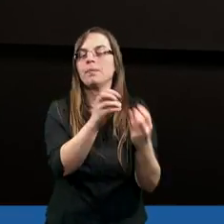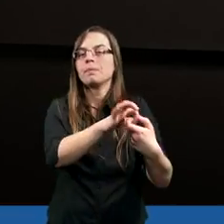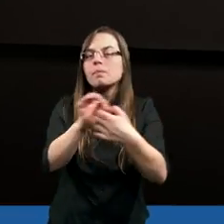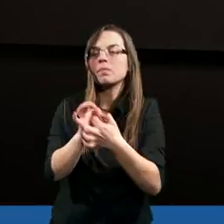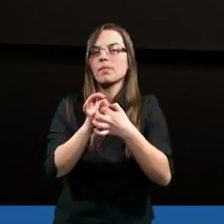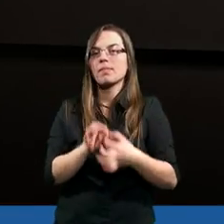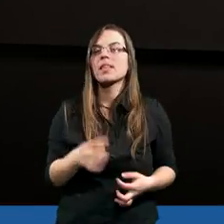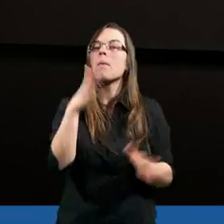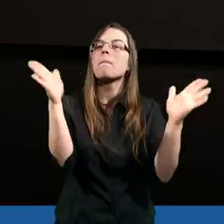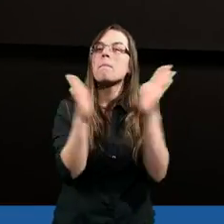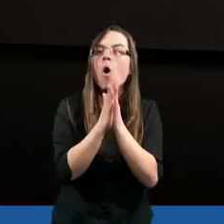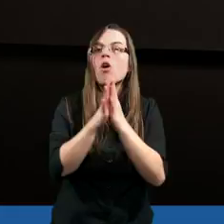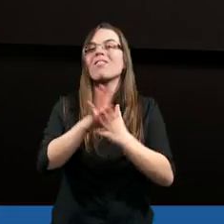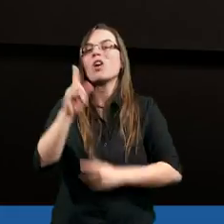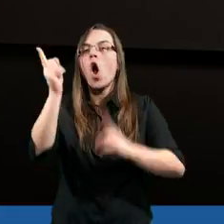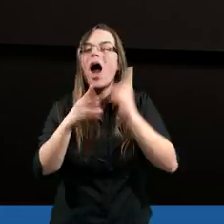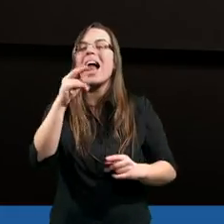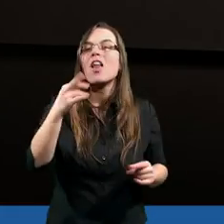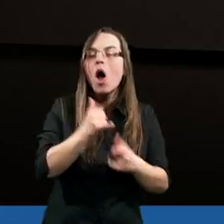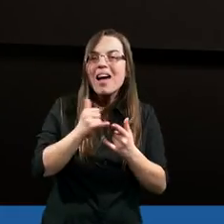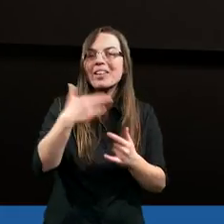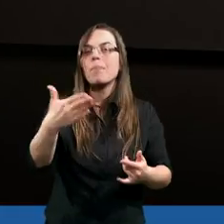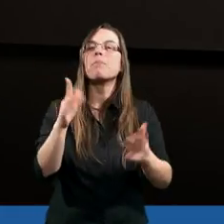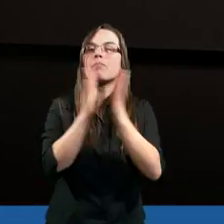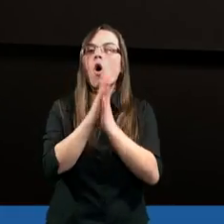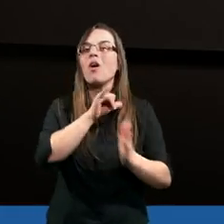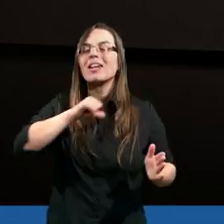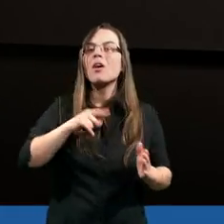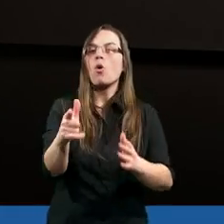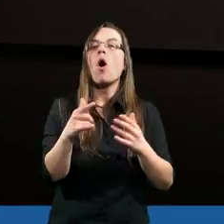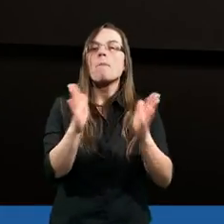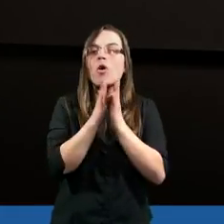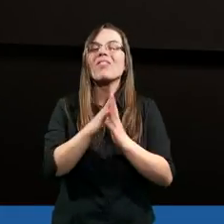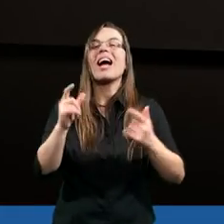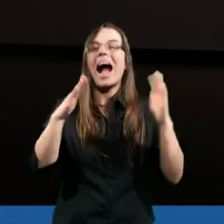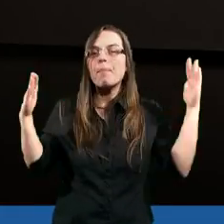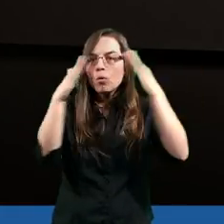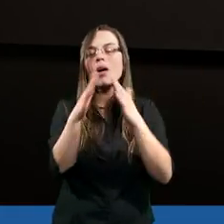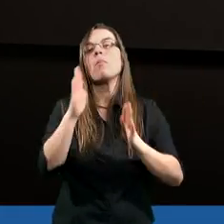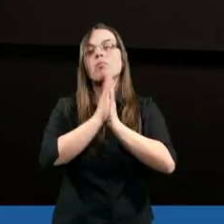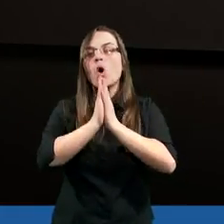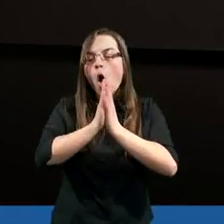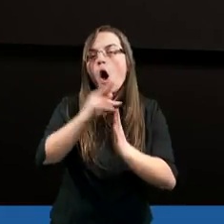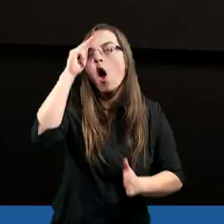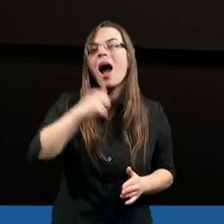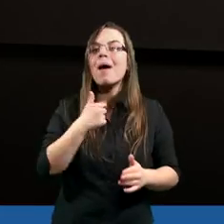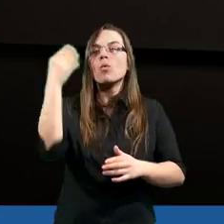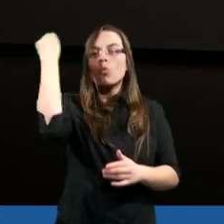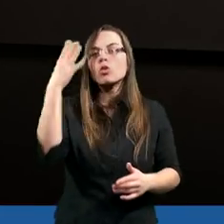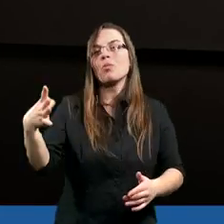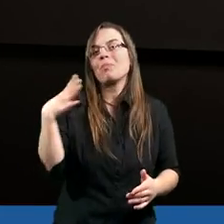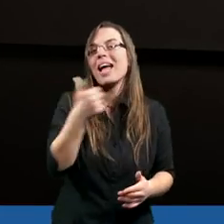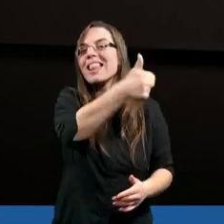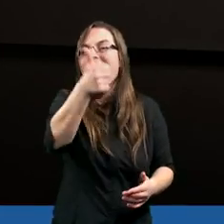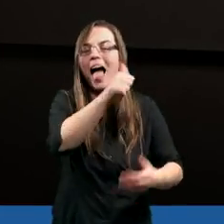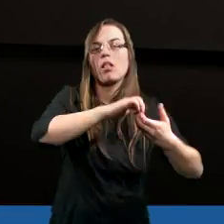Jezus, kiedy modlił się w Ogrodzie Oliwnym, kiedy modlił się modlitwą arcykapłańską, prosił Ojca, aby uczniowie byli